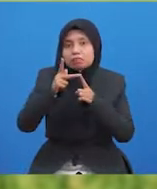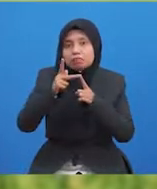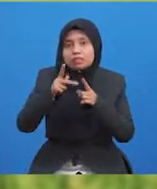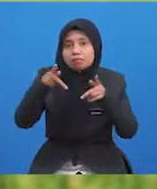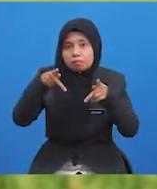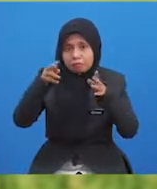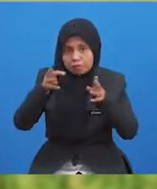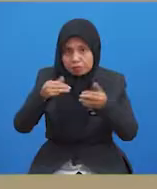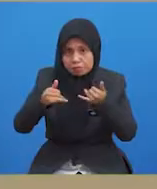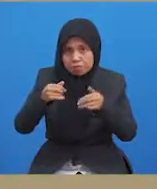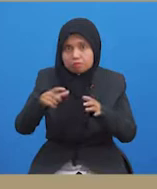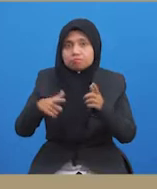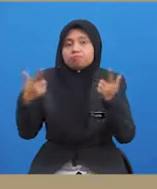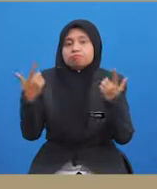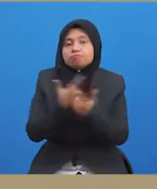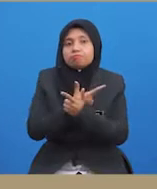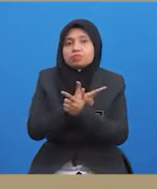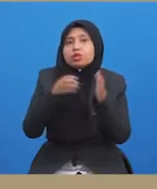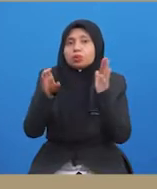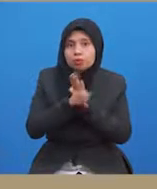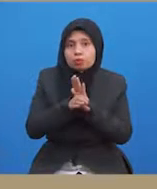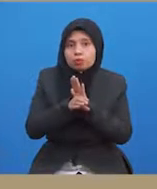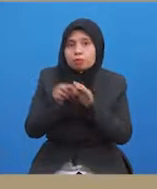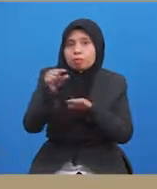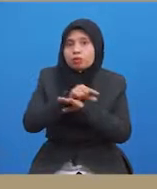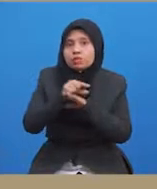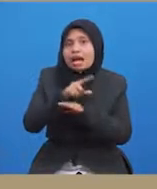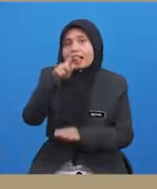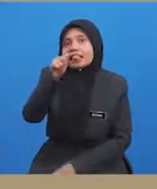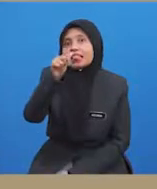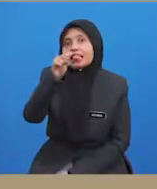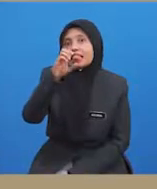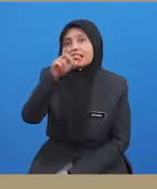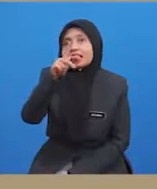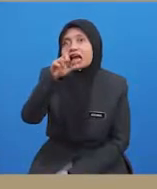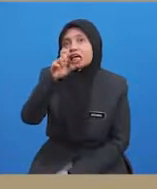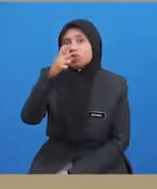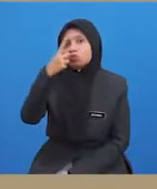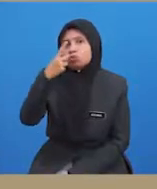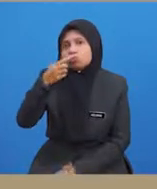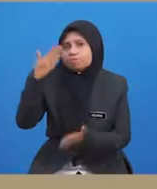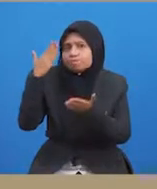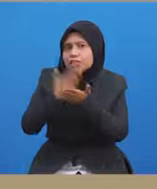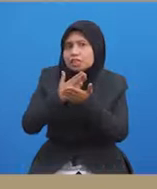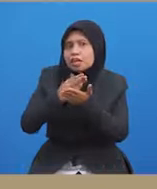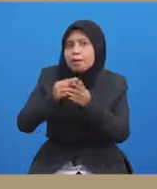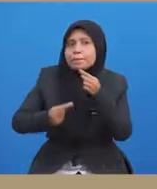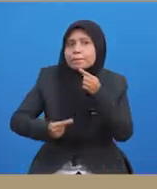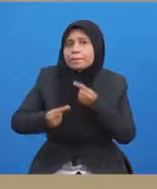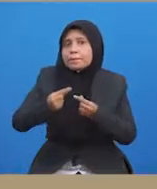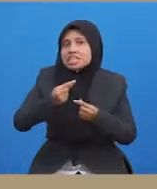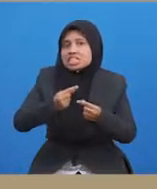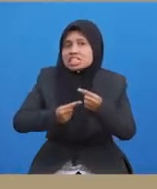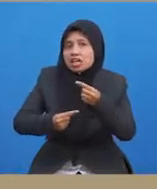Sebagai contoh, penggunaan tackle untuk menghadkan pergerakan atau